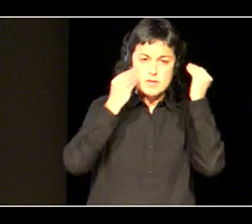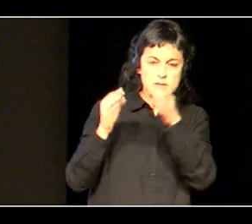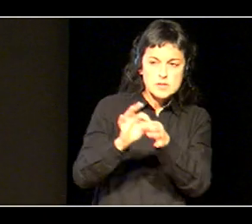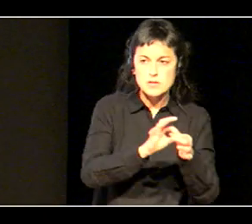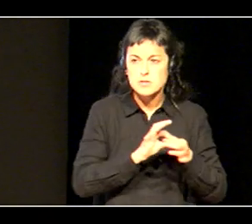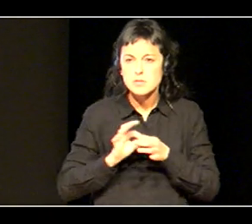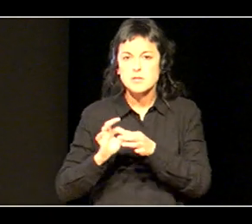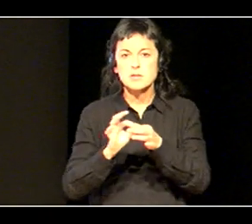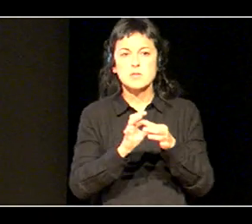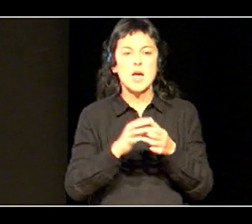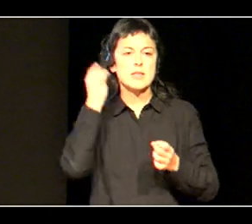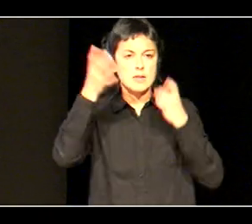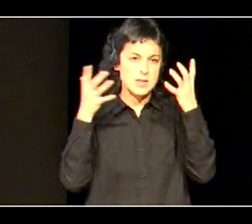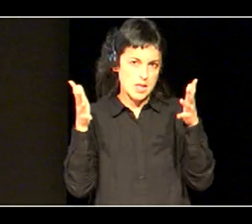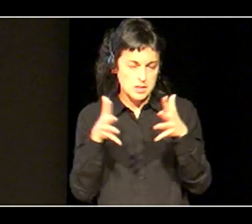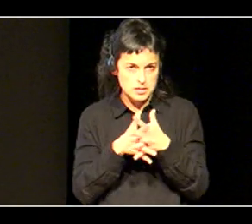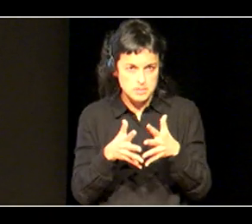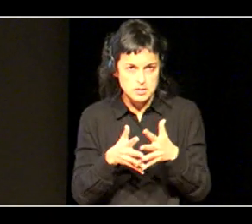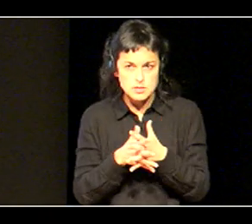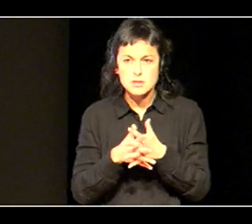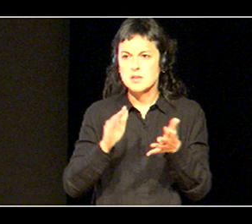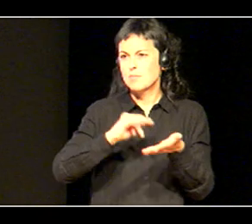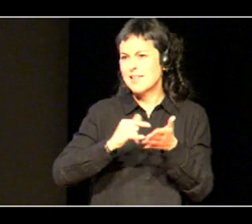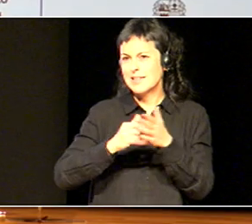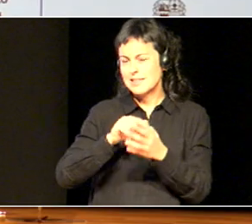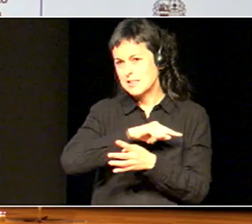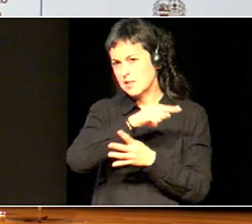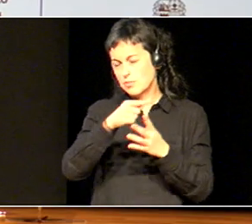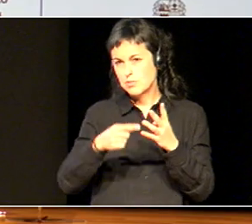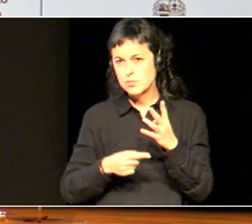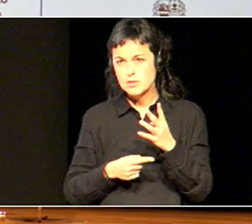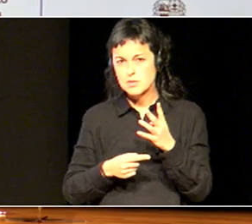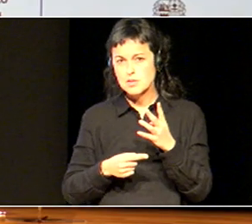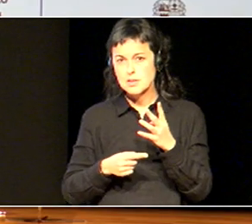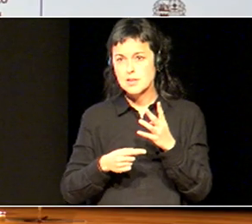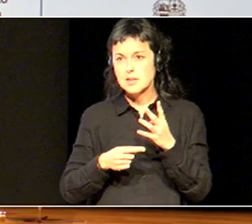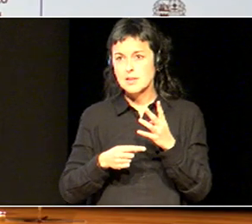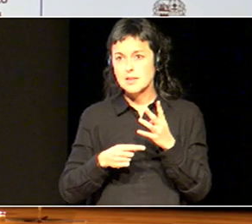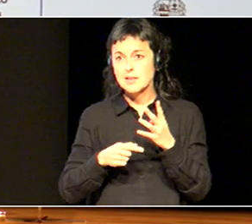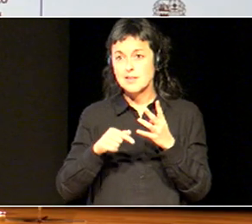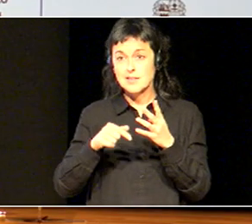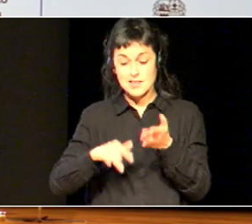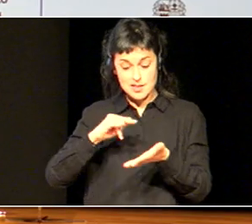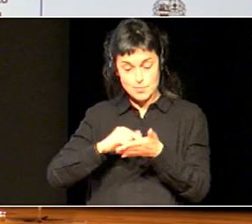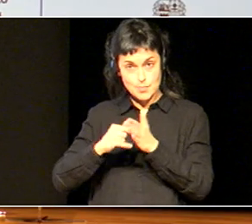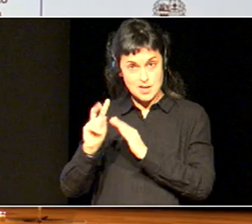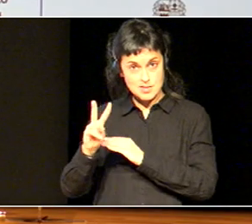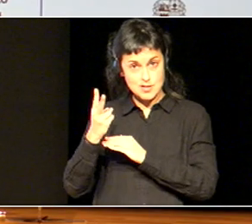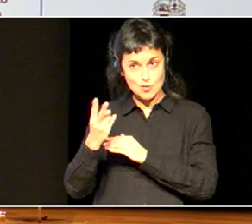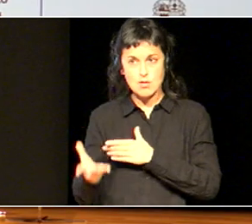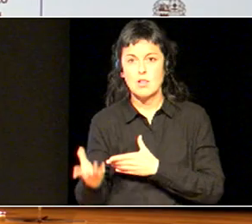egiturasko jarduerak, plangintza, elementu hoiek, osatzen dituzte, gaur aurkesten ari garen planak.